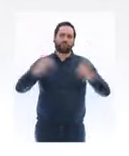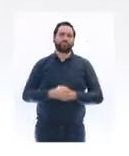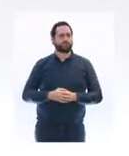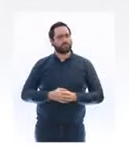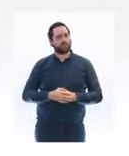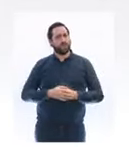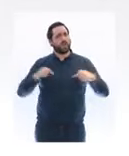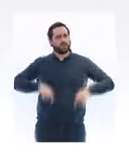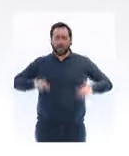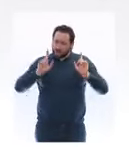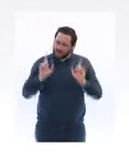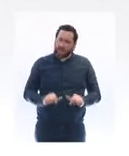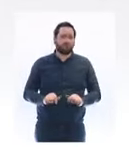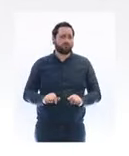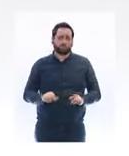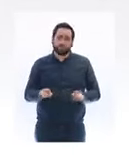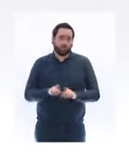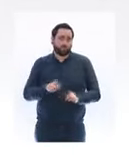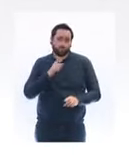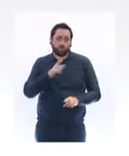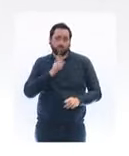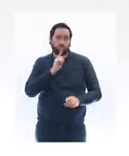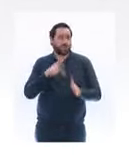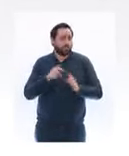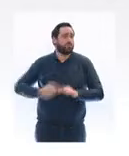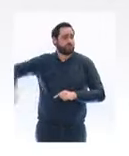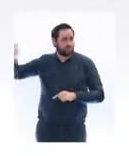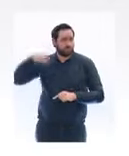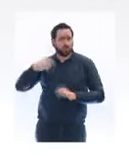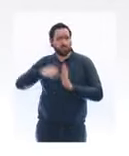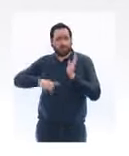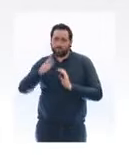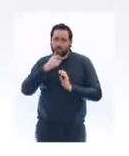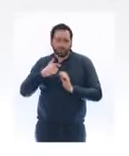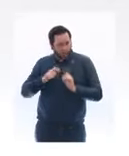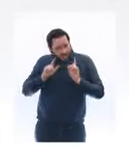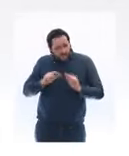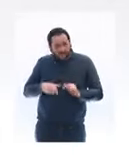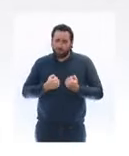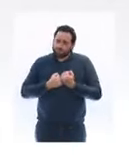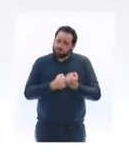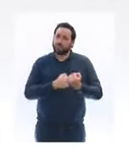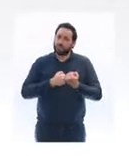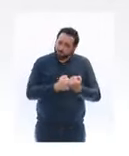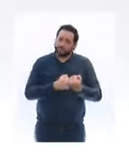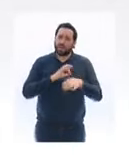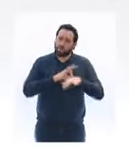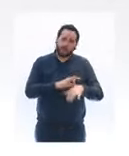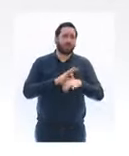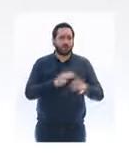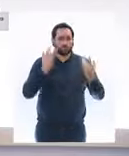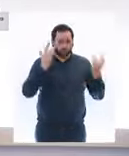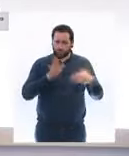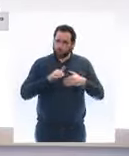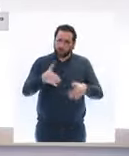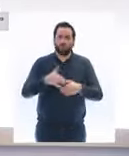début de la crise. L'État a été massivement aux côtés de nos activités culturelles. Il va continuer à le faire. Merci